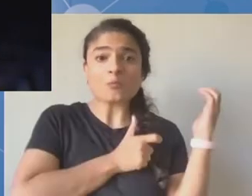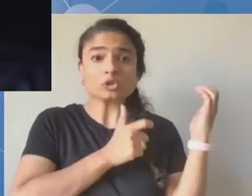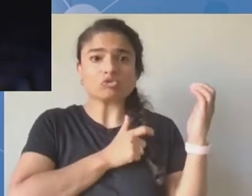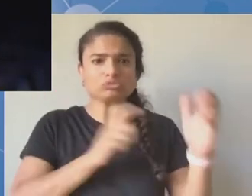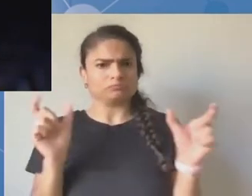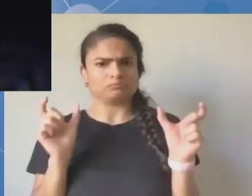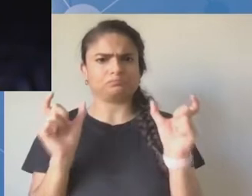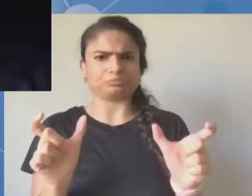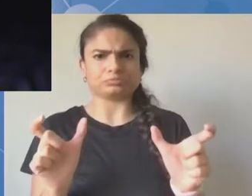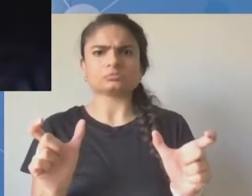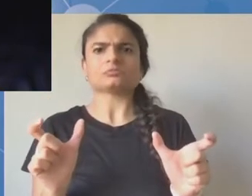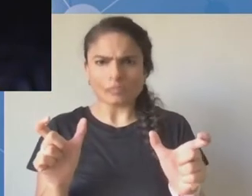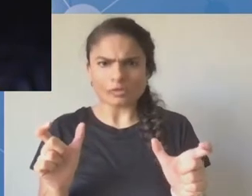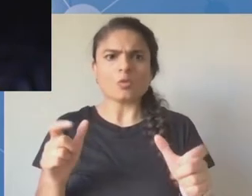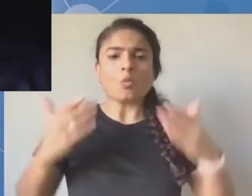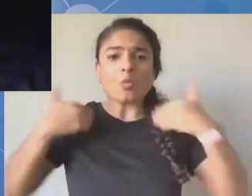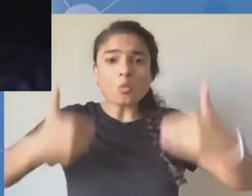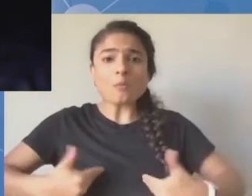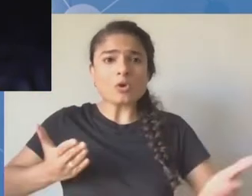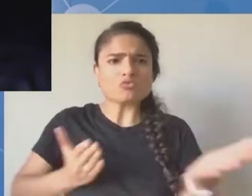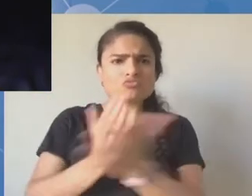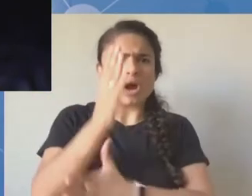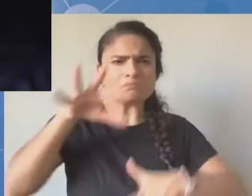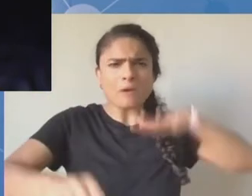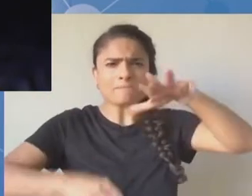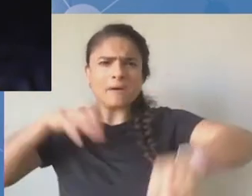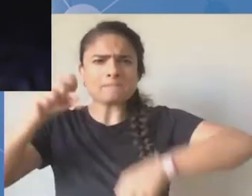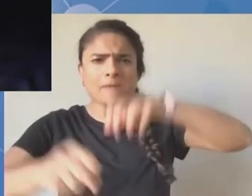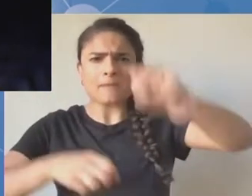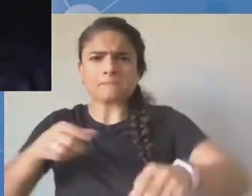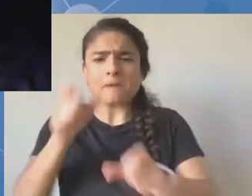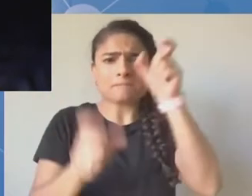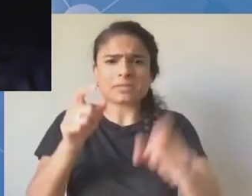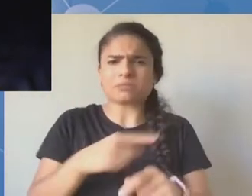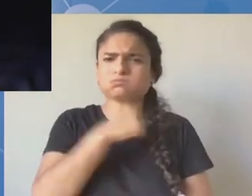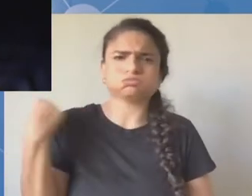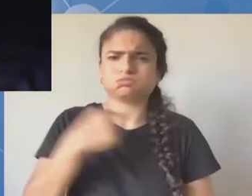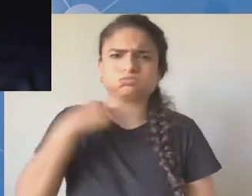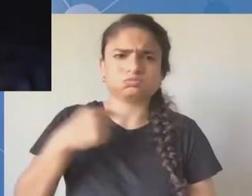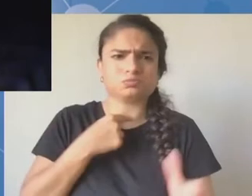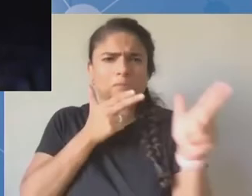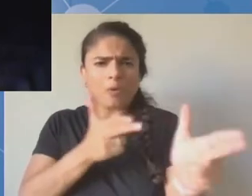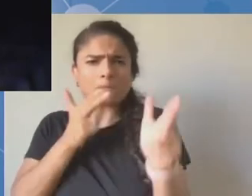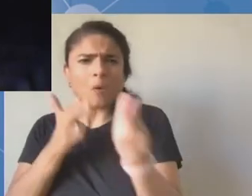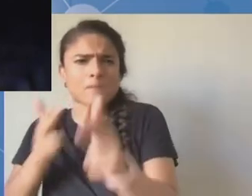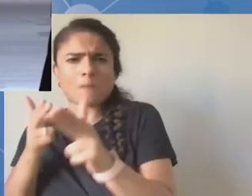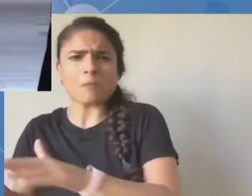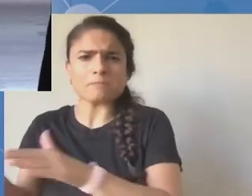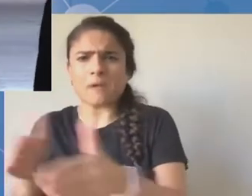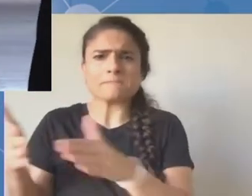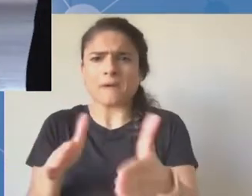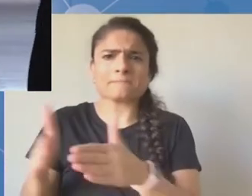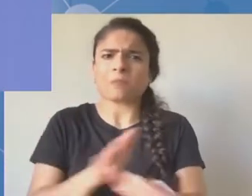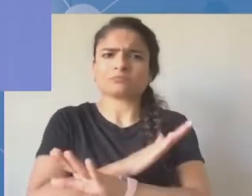aby poszerzać świadomość społeczną na temat tych wydarzeń. Takie wydarzenia mają miejsce nie tylko w Sudanie, ale także w krajach takich,